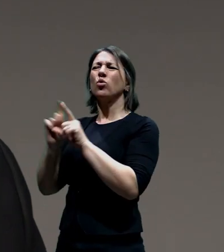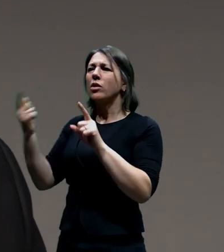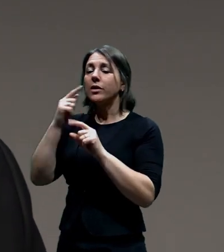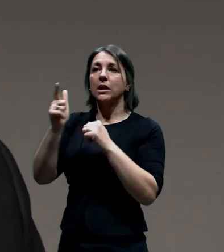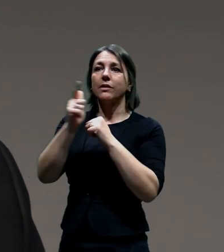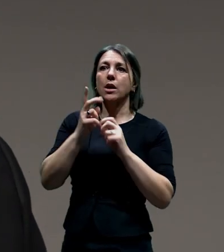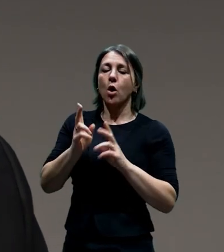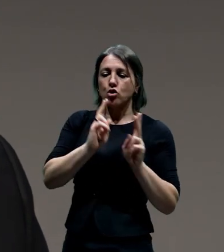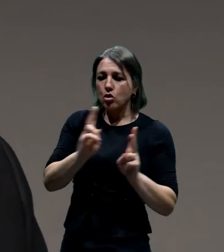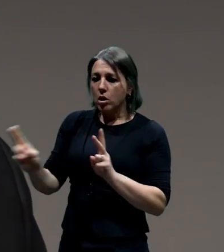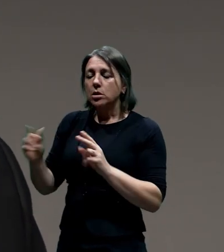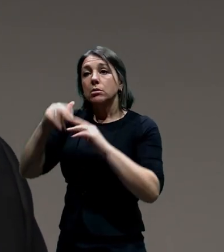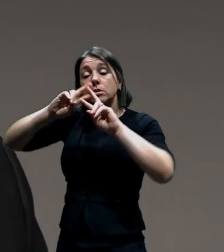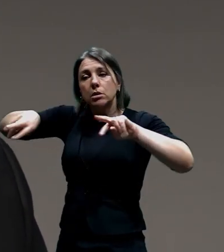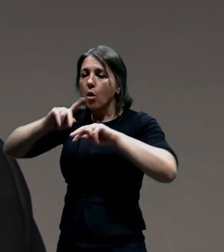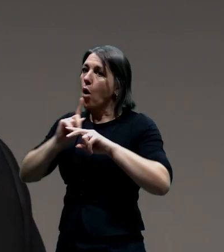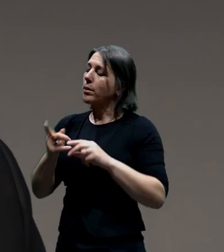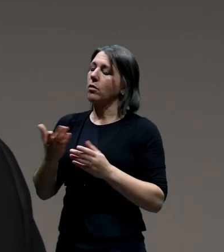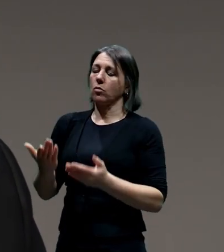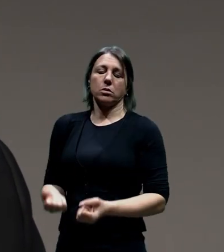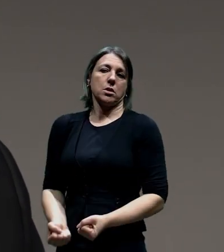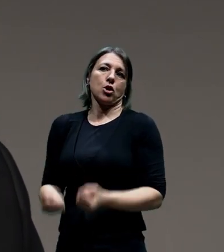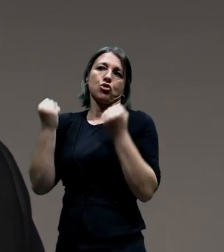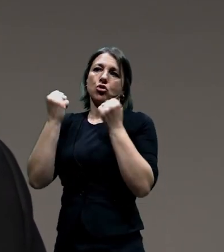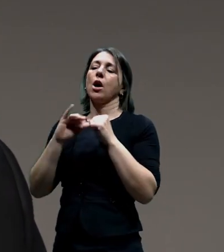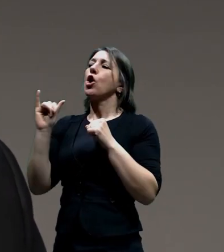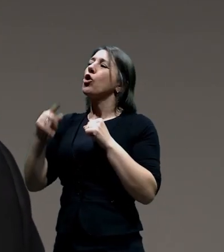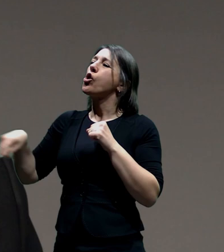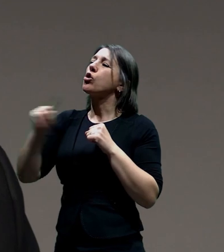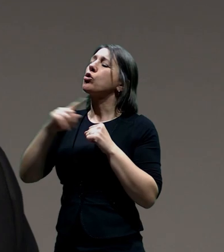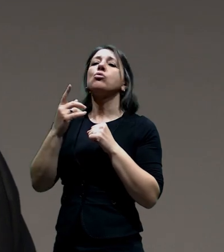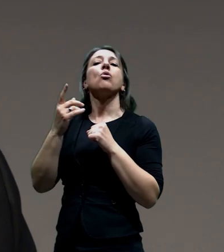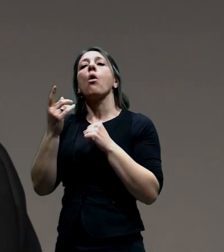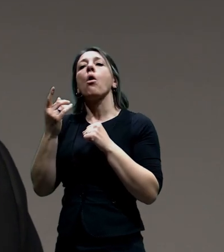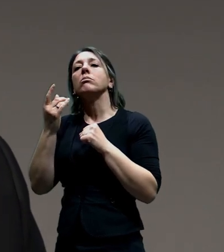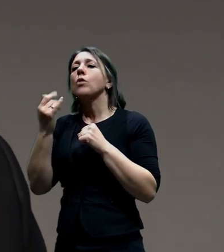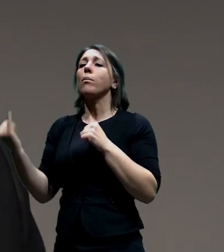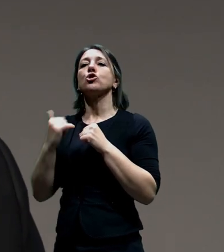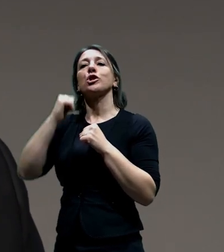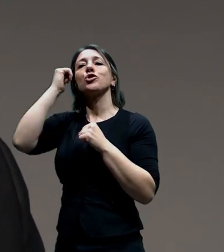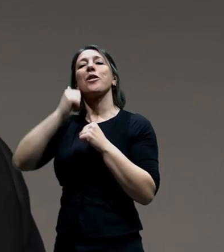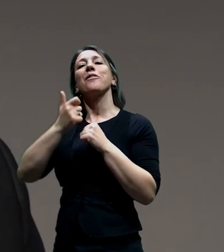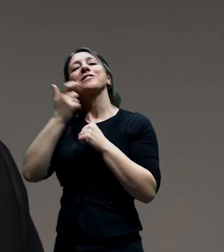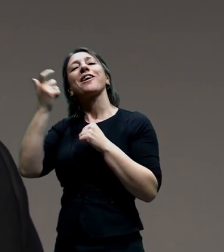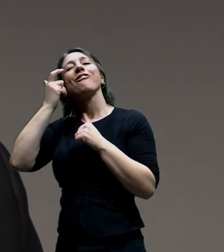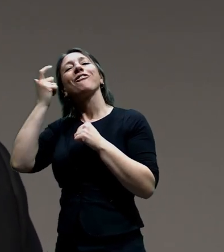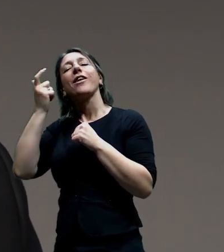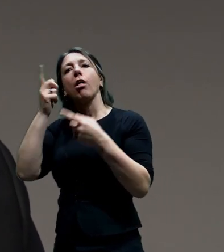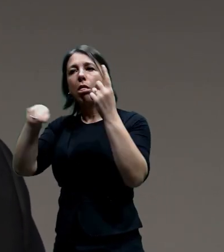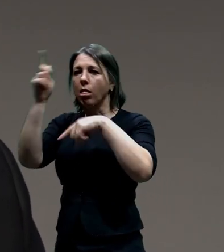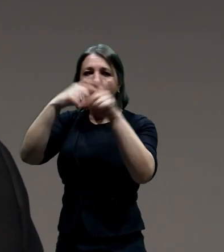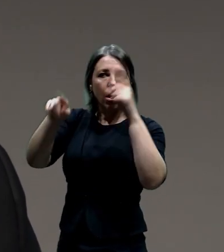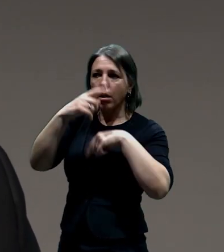jsou velmi složité pro lajka a pro člověka, který se tím tři čtvrtě rok nezabíral. Může být velmi složité se v tom